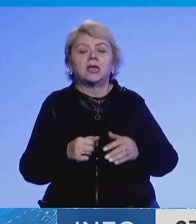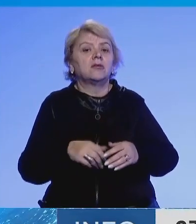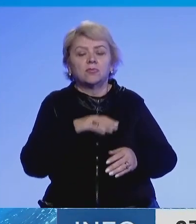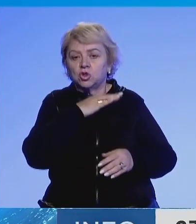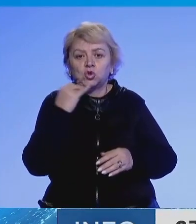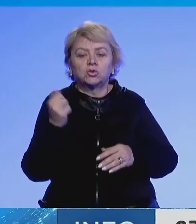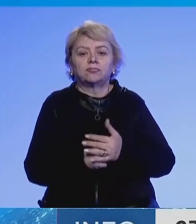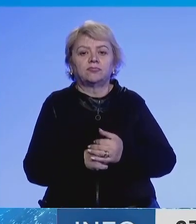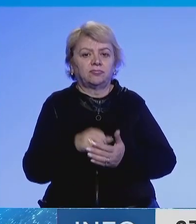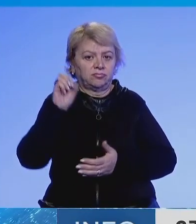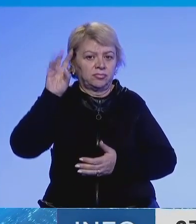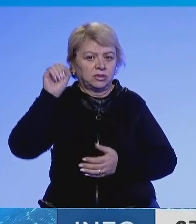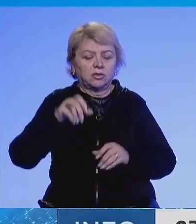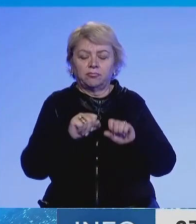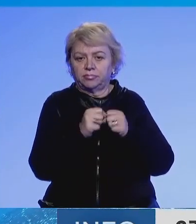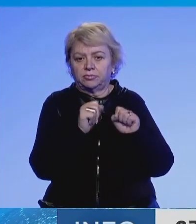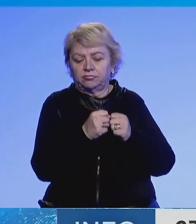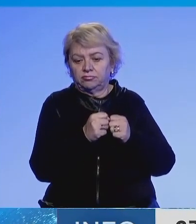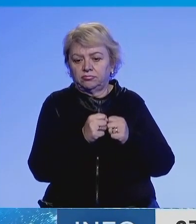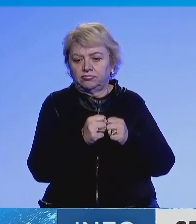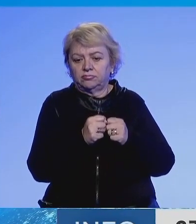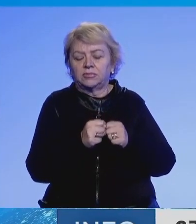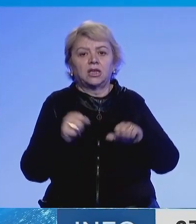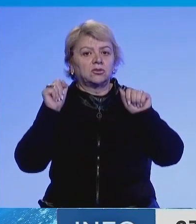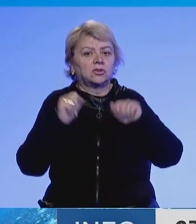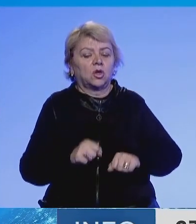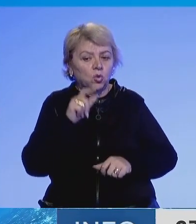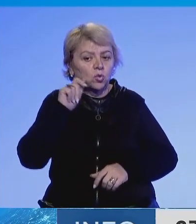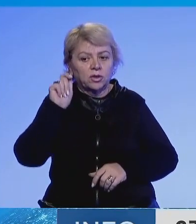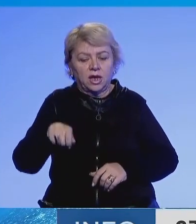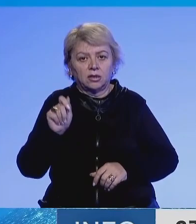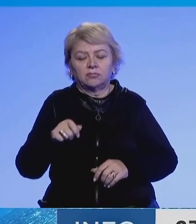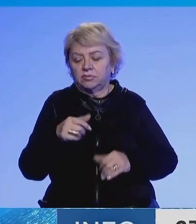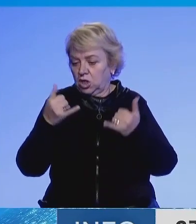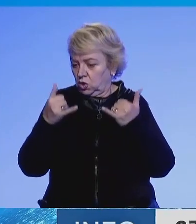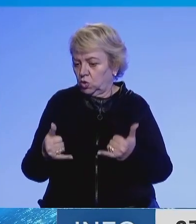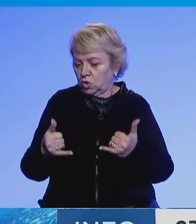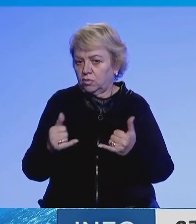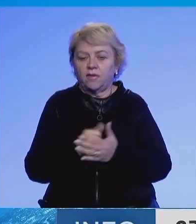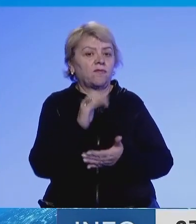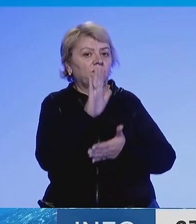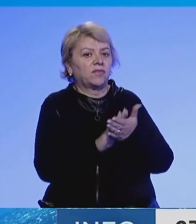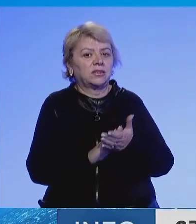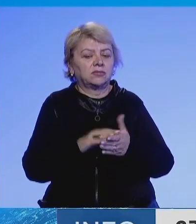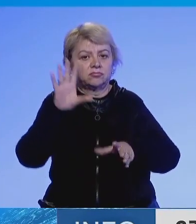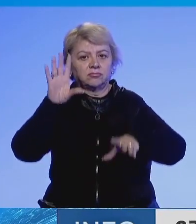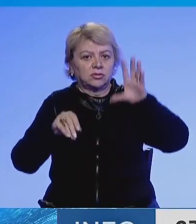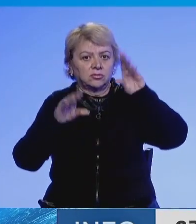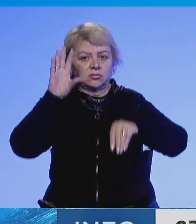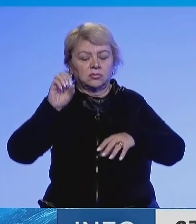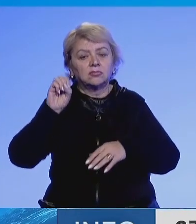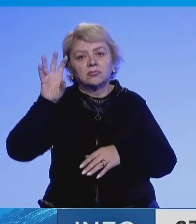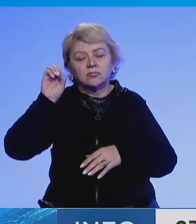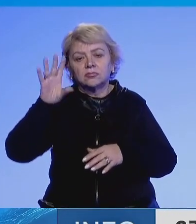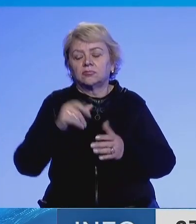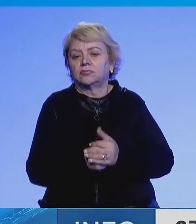mëtej rjetin energetik të vendit. Autoritetet Ukrajina se në Kjevë kanë thënë se nga sot do të fillojnë me reduktimet e energjisë elektrike